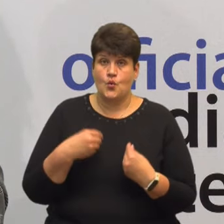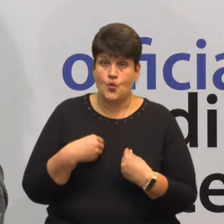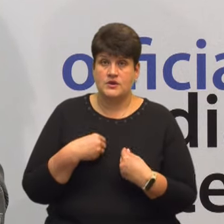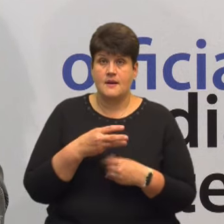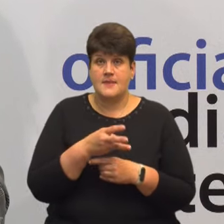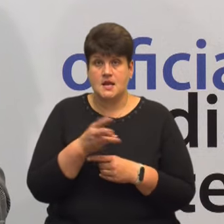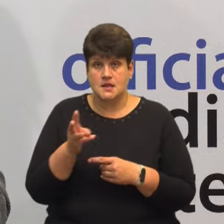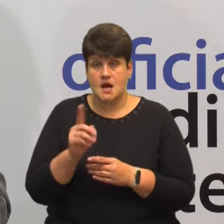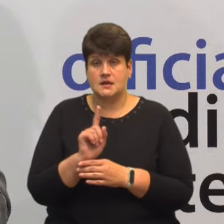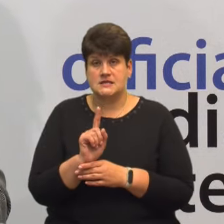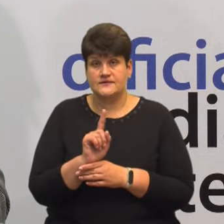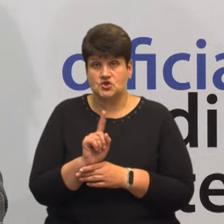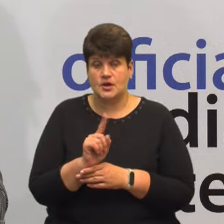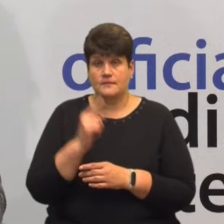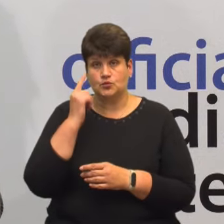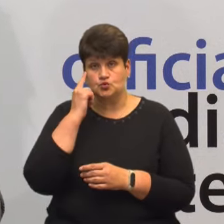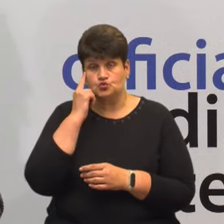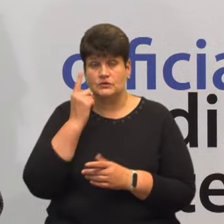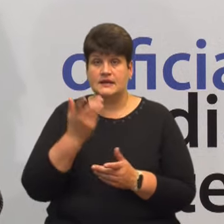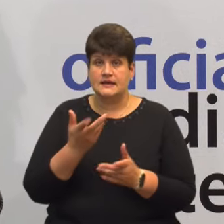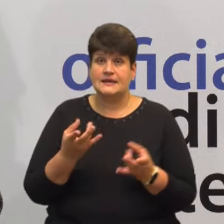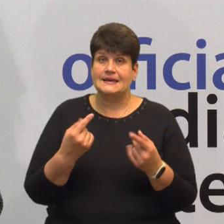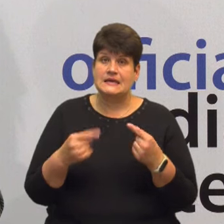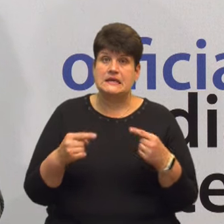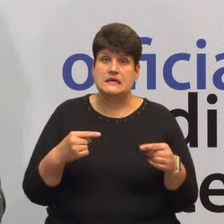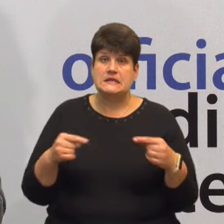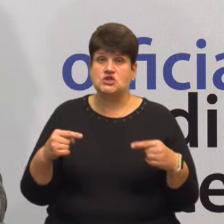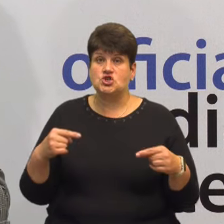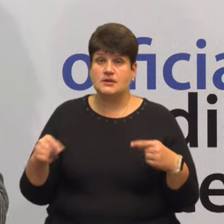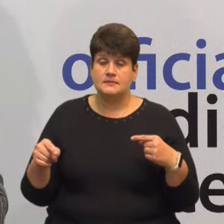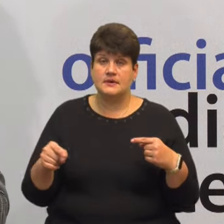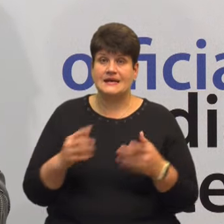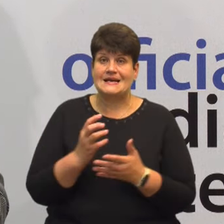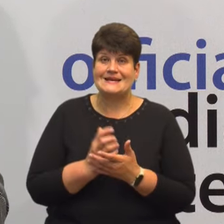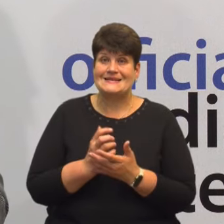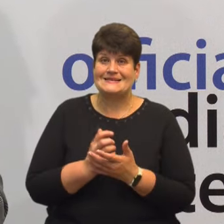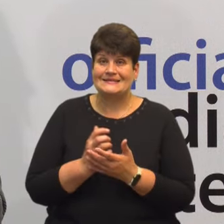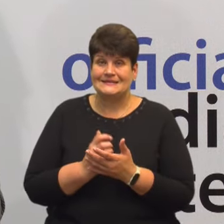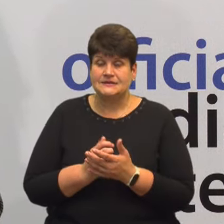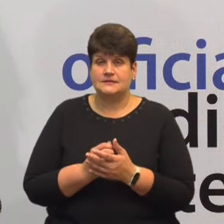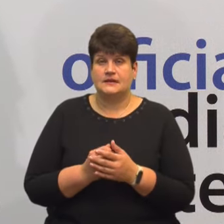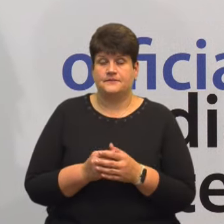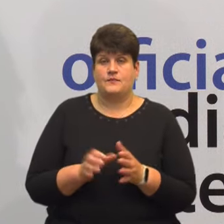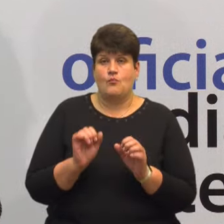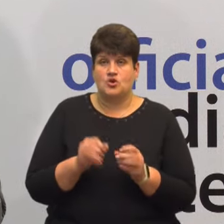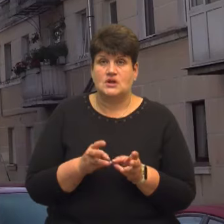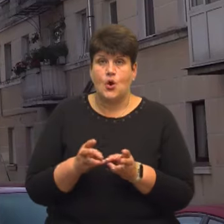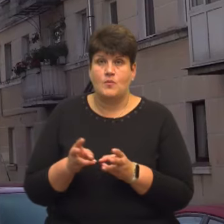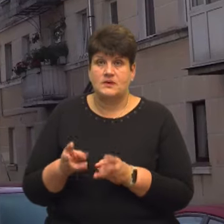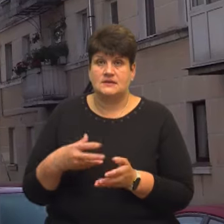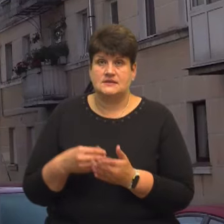свічками. А також подумати, якими іншими резервними джерелами ми можемо опалити своє усе.